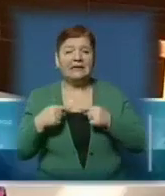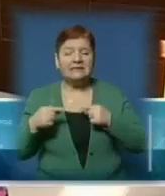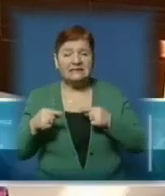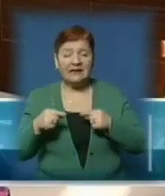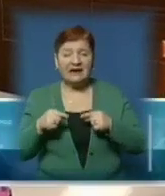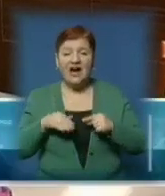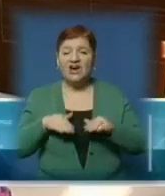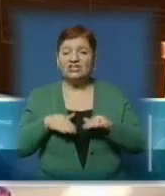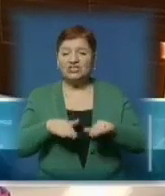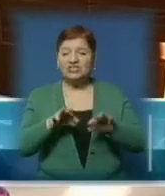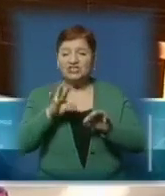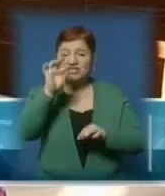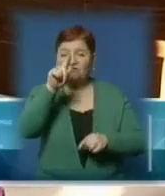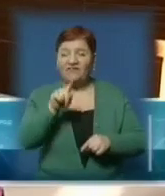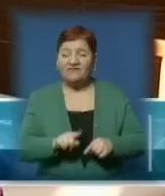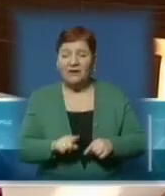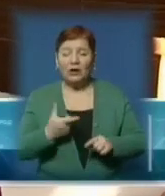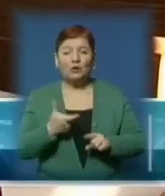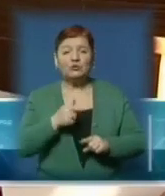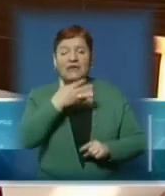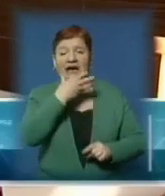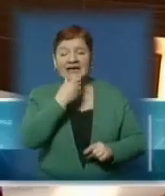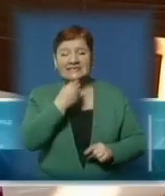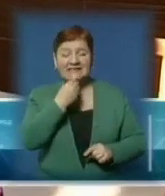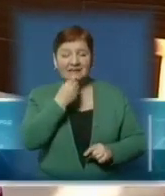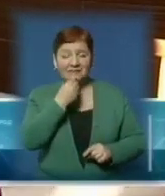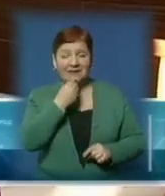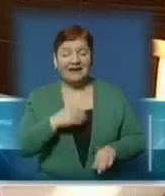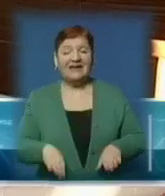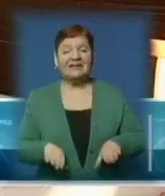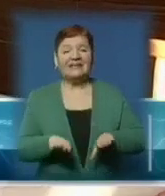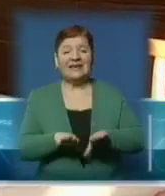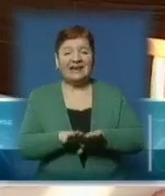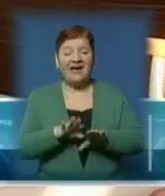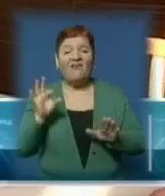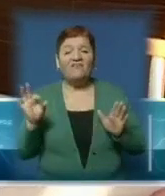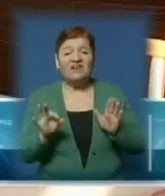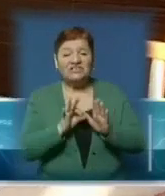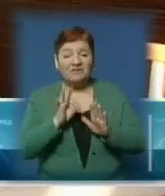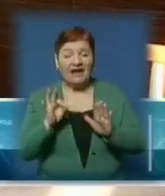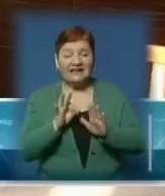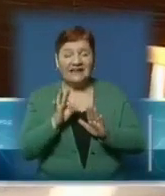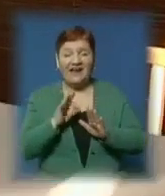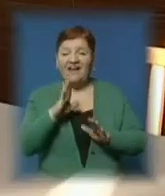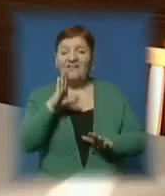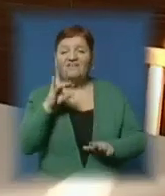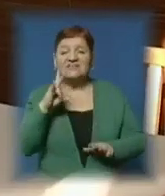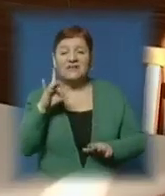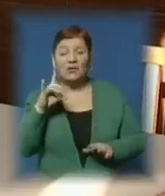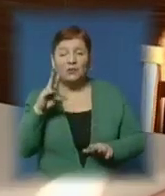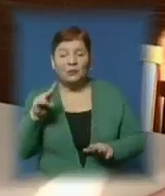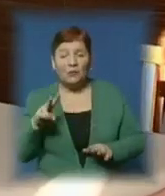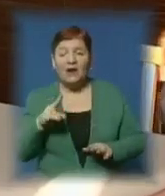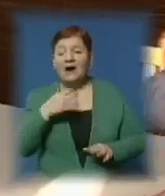знаємо дуже красиві вишивати візерунки, ми вишиваємо